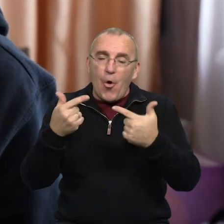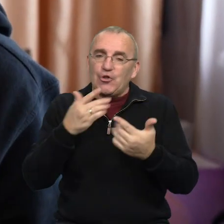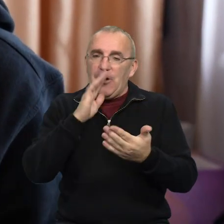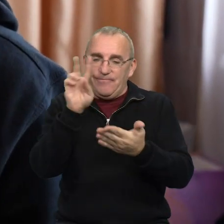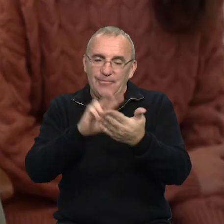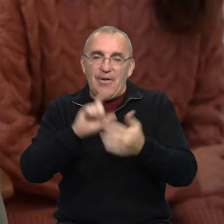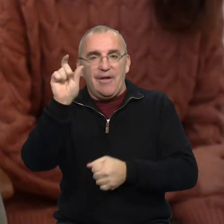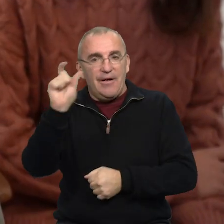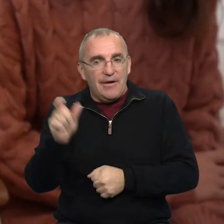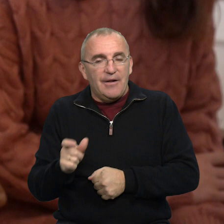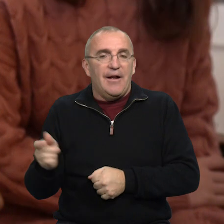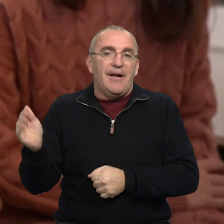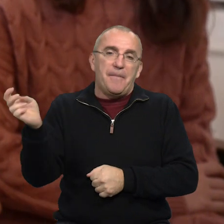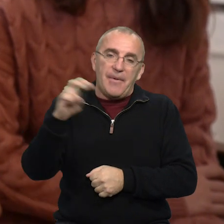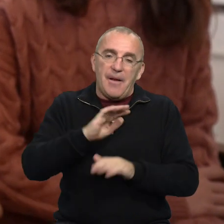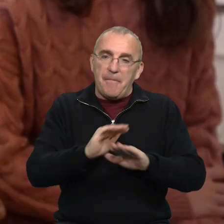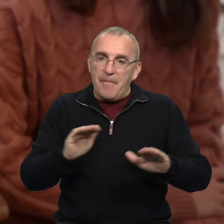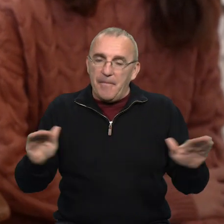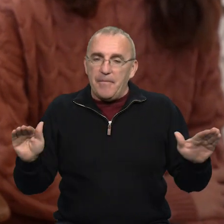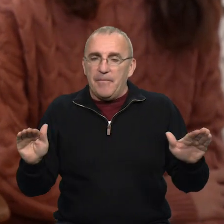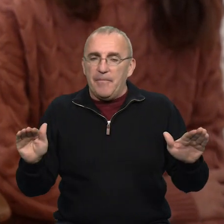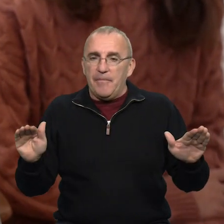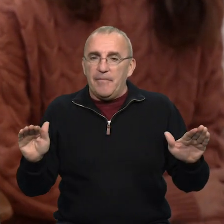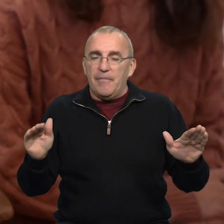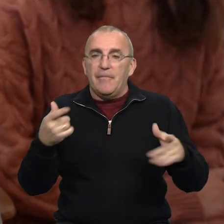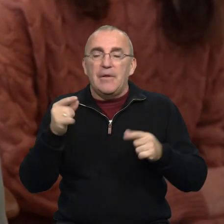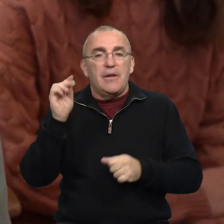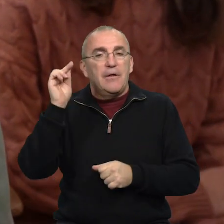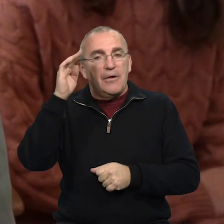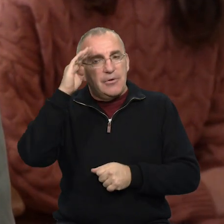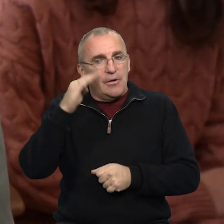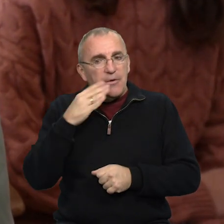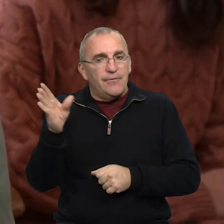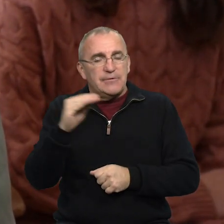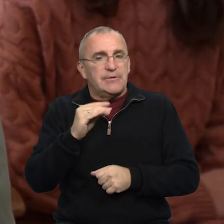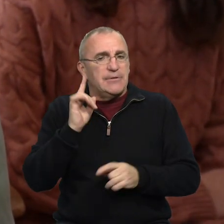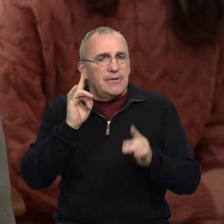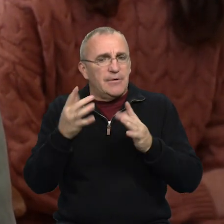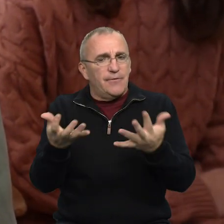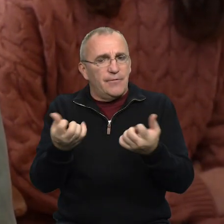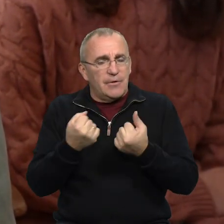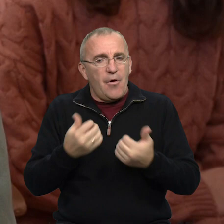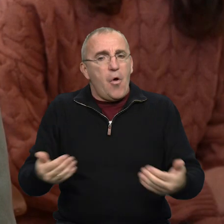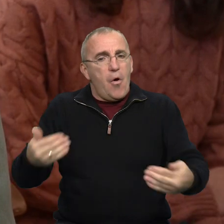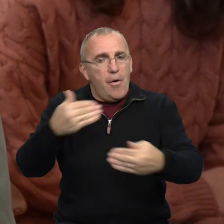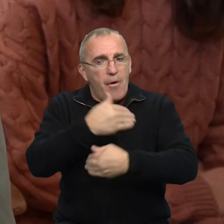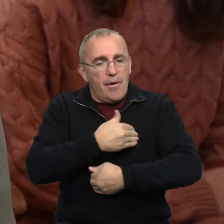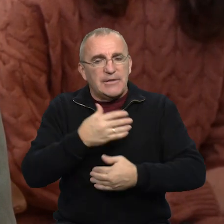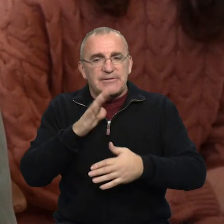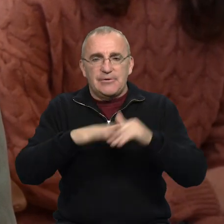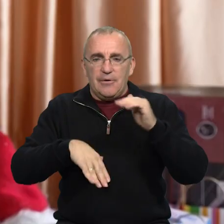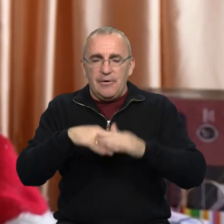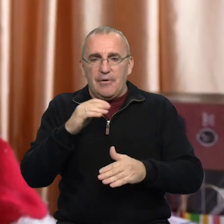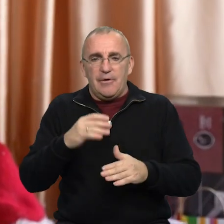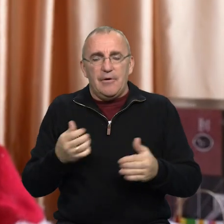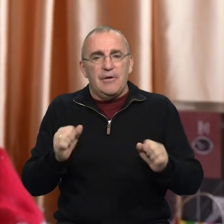читали вірші. Пройди до мальача, що я весь без мами, Де тих чий татусь не вернувся зі них, Візьми його обійми святими